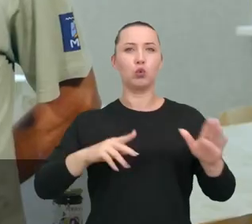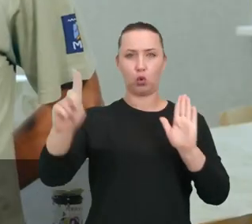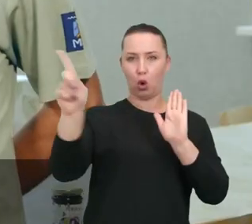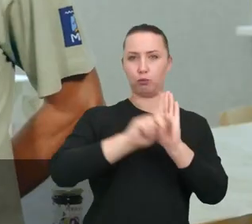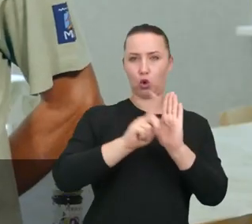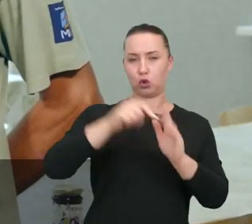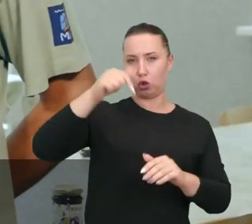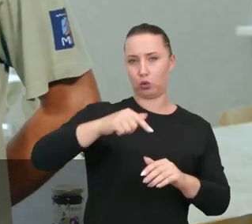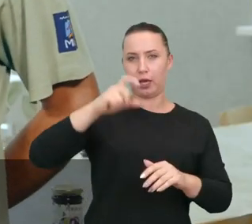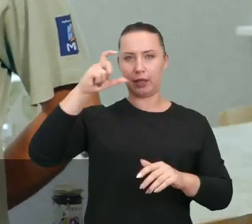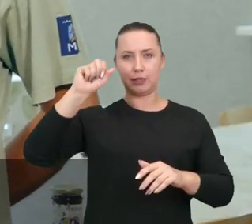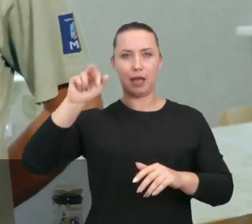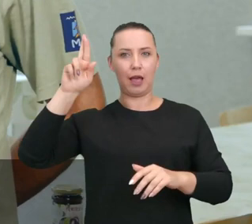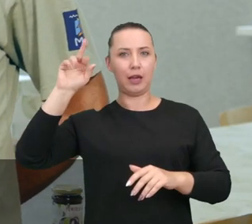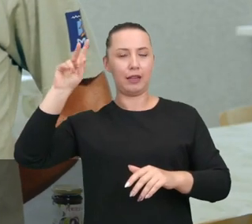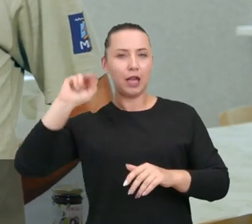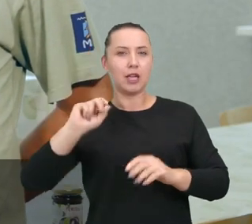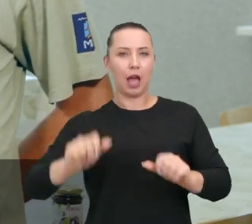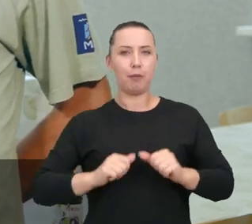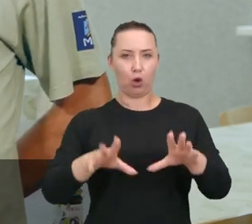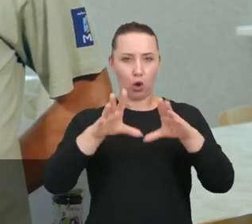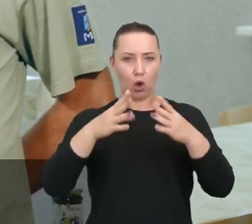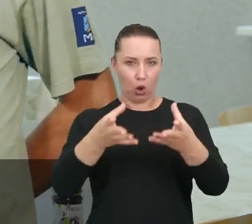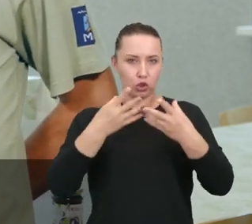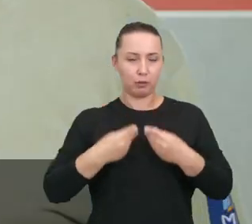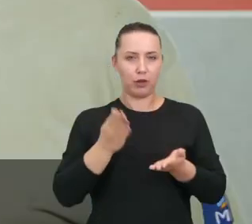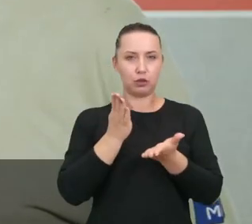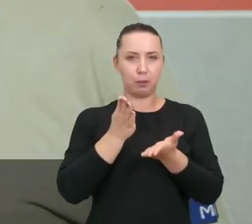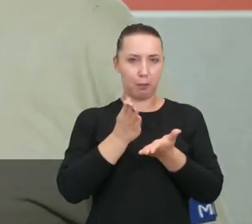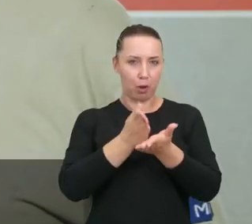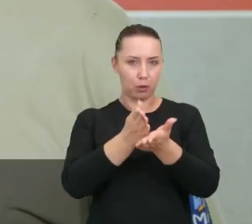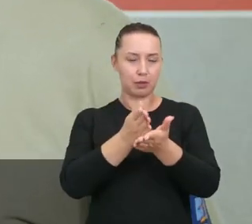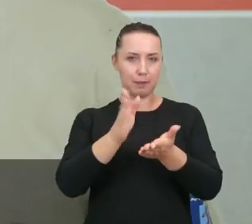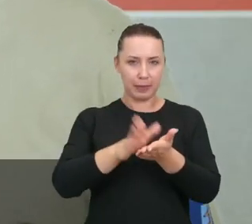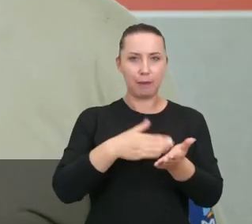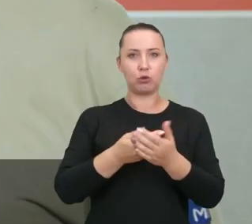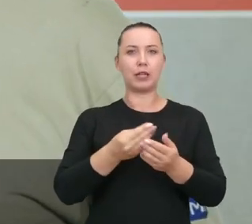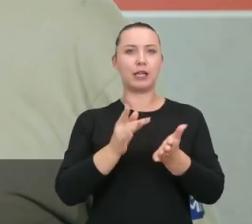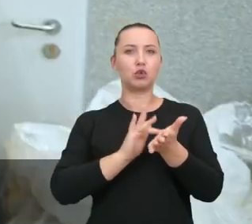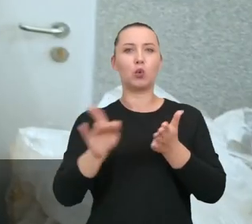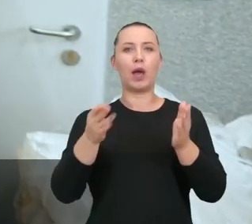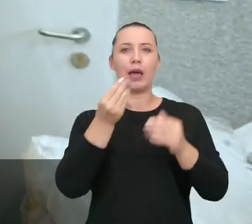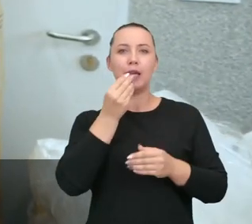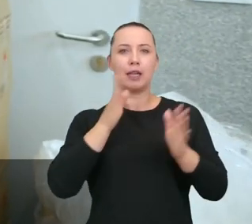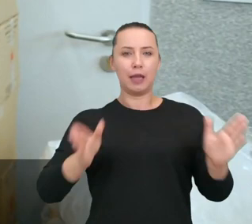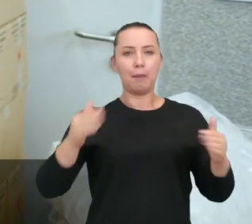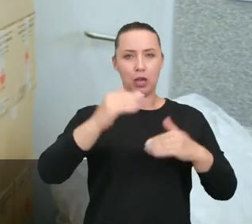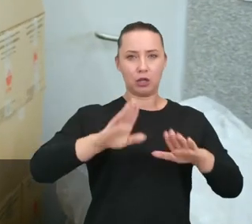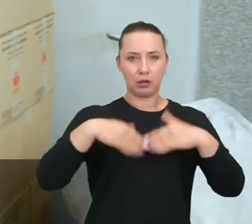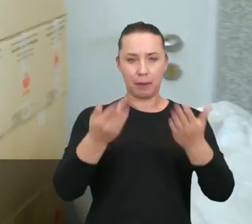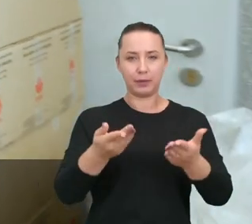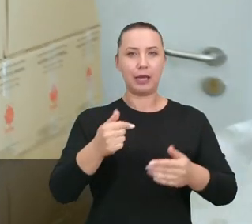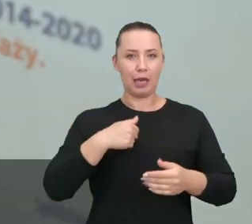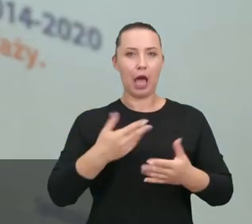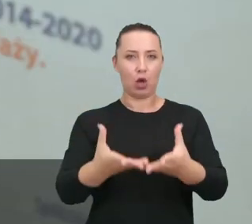przychodzę tutaj do Caritasu, żeby korzystać z ich pomocy. Właśnie wtedy, kiedy jest wydawany suchy prowiant. Te paczki są